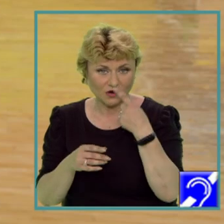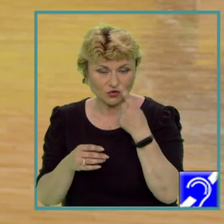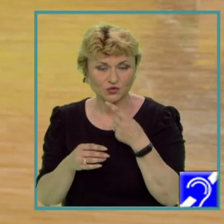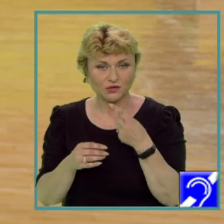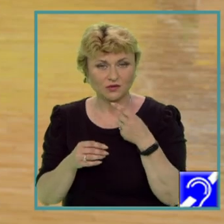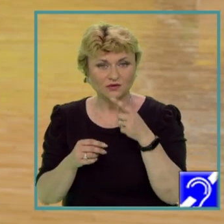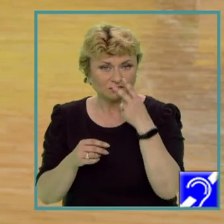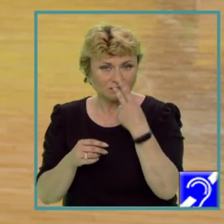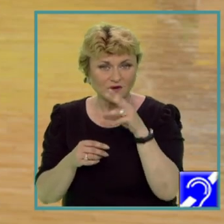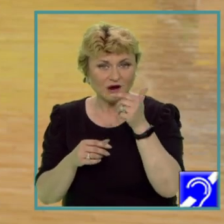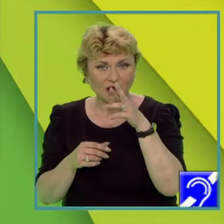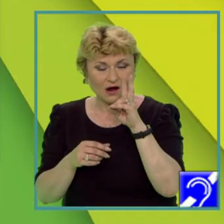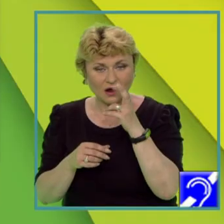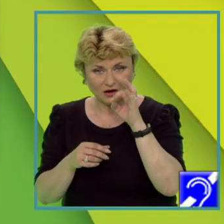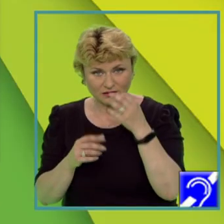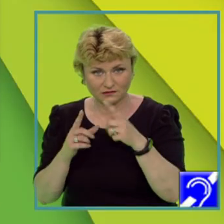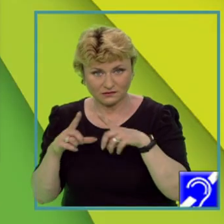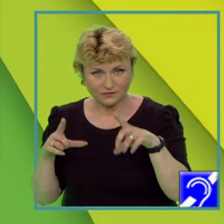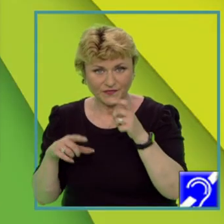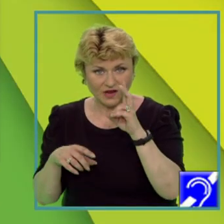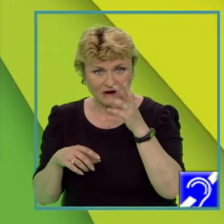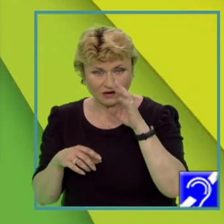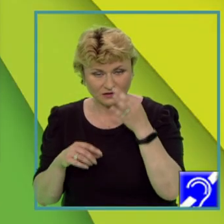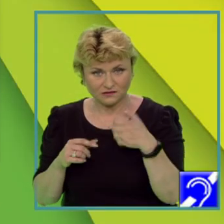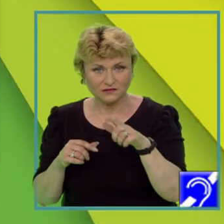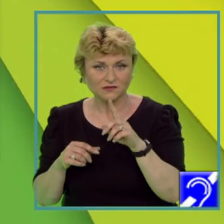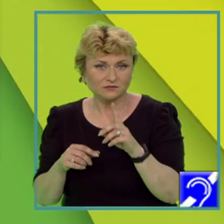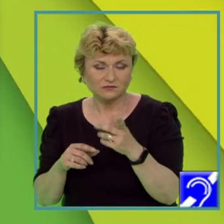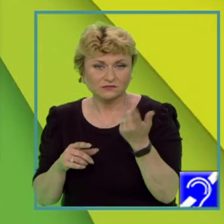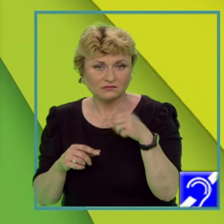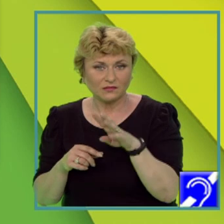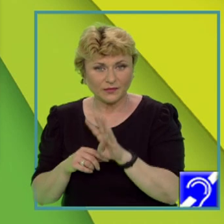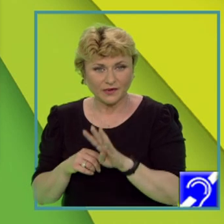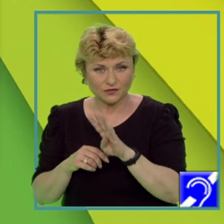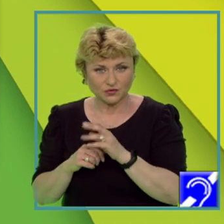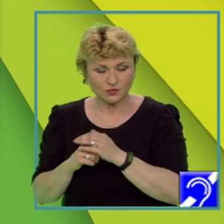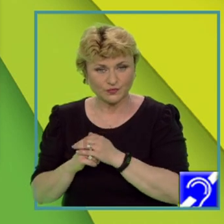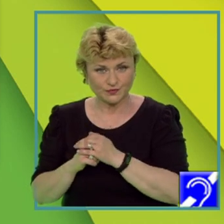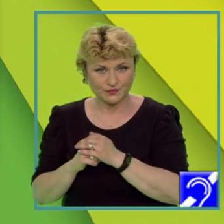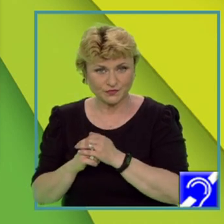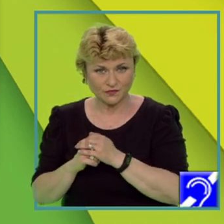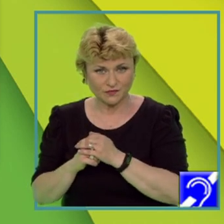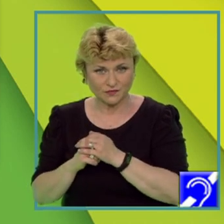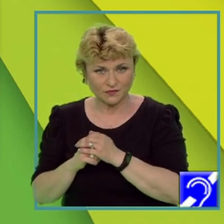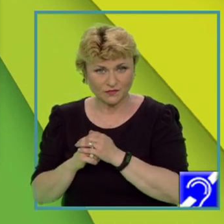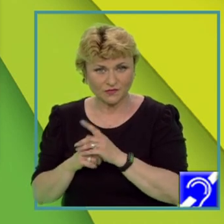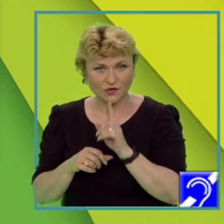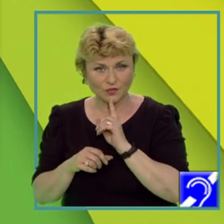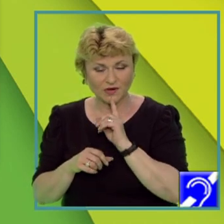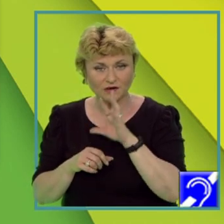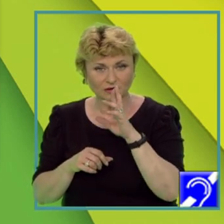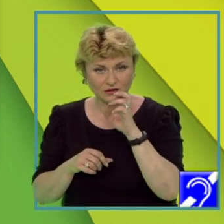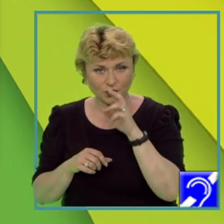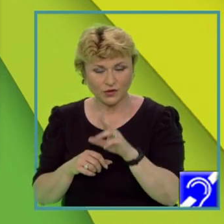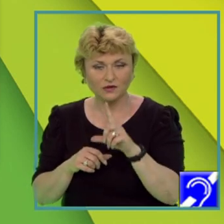hartă cu numărul 4. Este vorba despre Focșani. Răspunsul corect. Numele râului